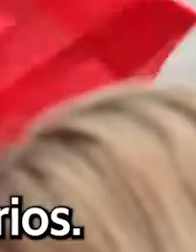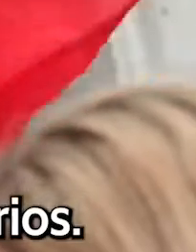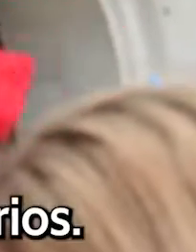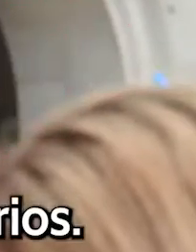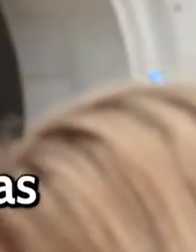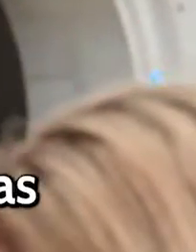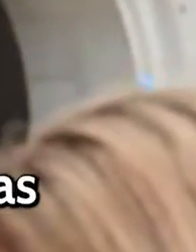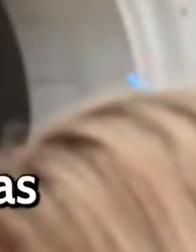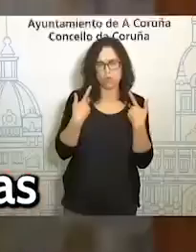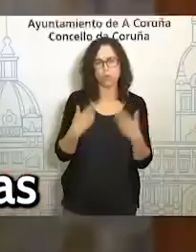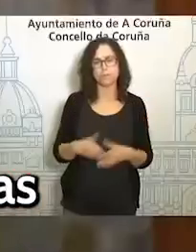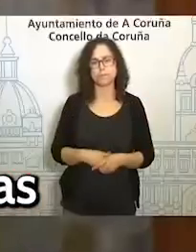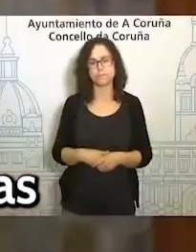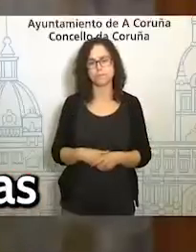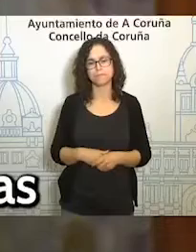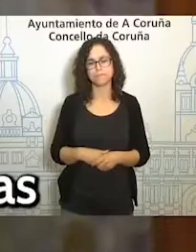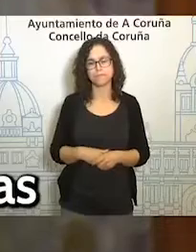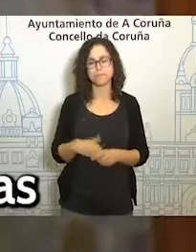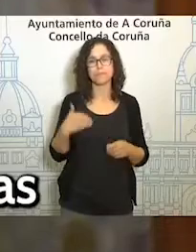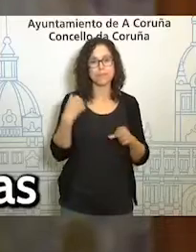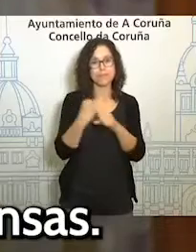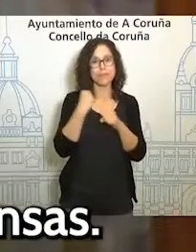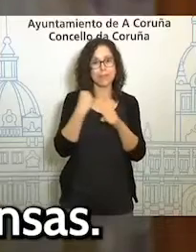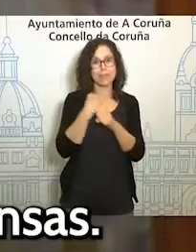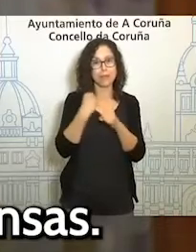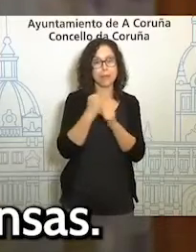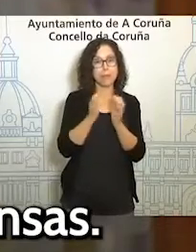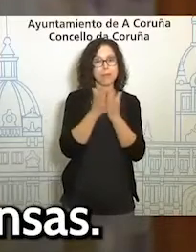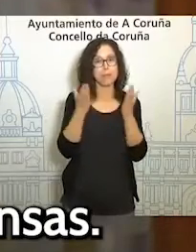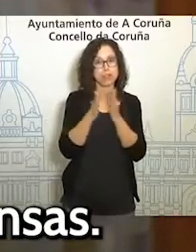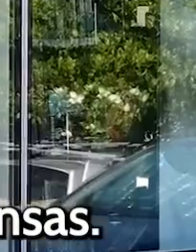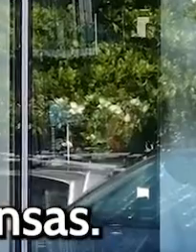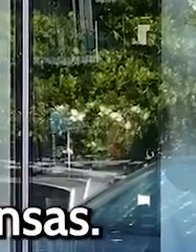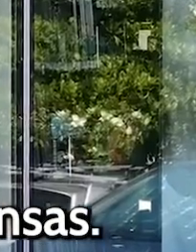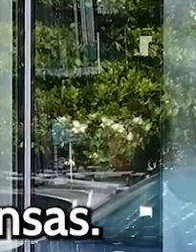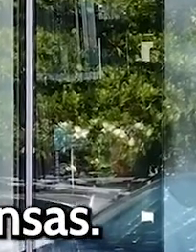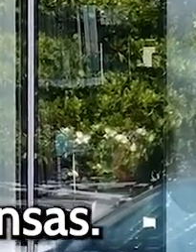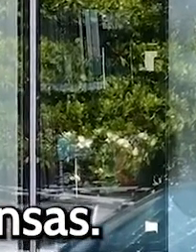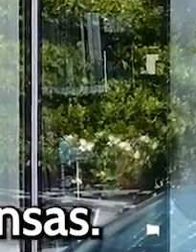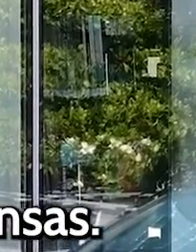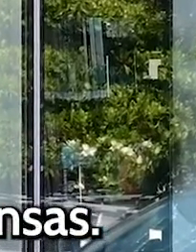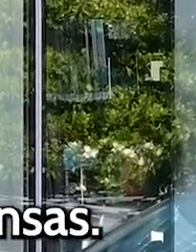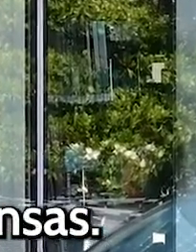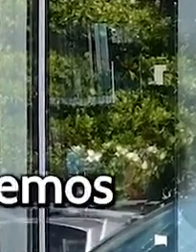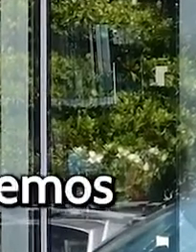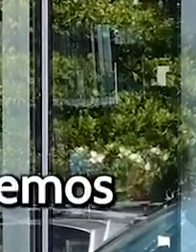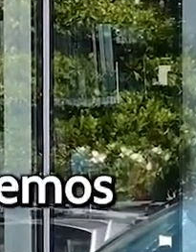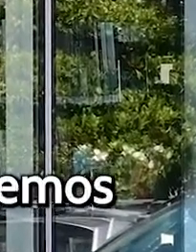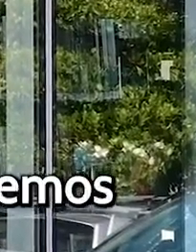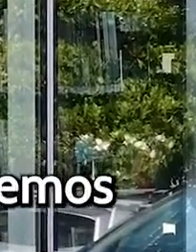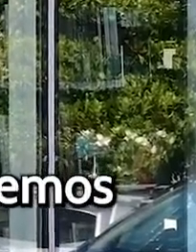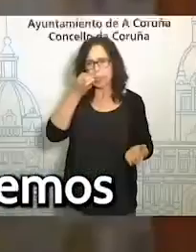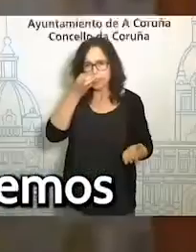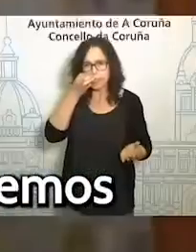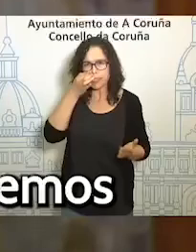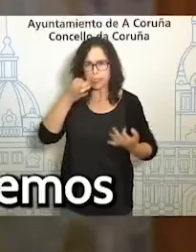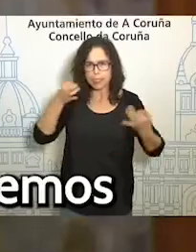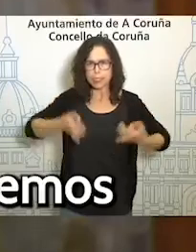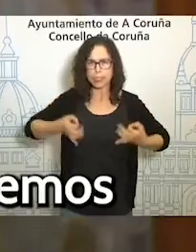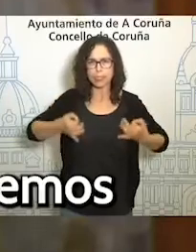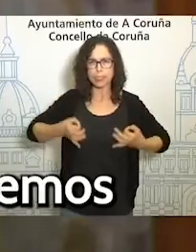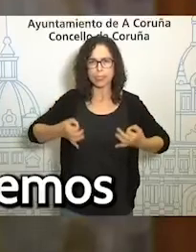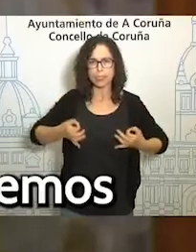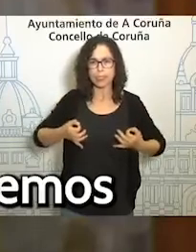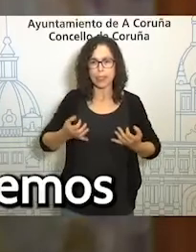os nosos salarios. As traballadoras das bibliotecas municipais sentímonos maltratadas, moi cansadas. formalmente, a día de hoxe,